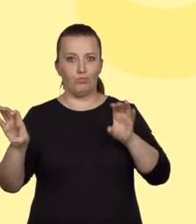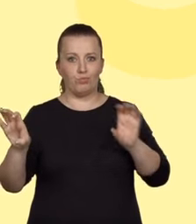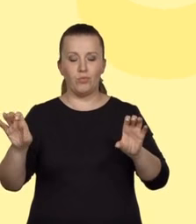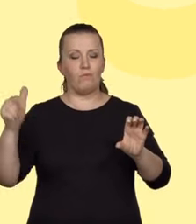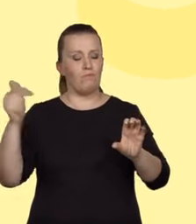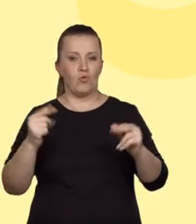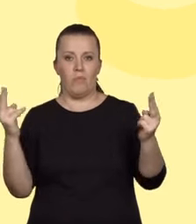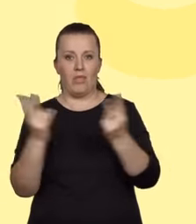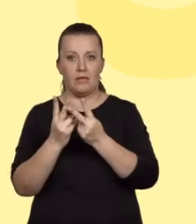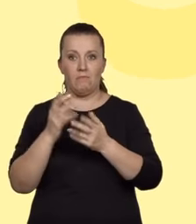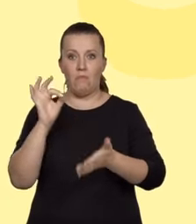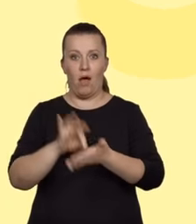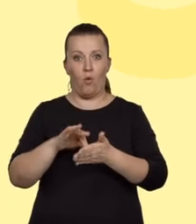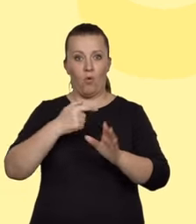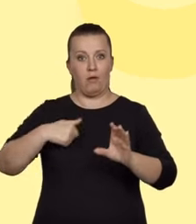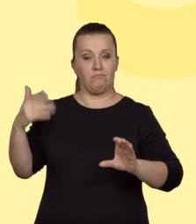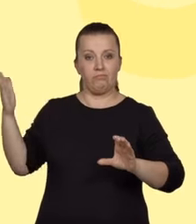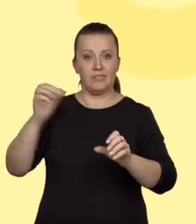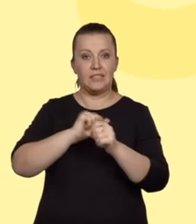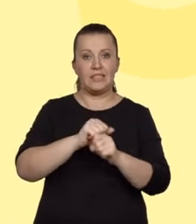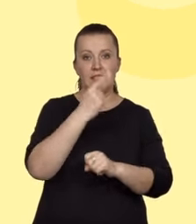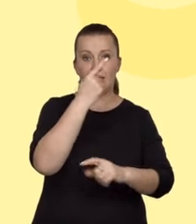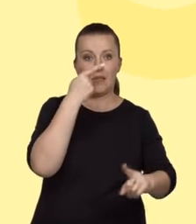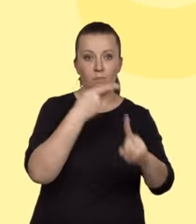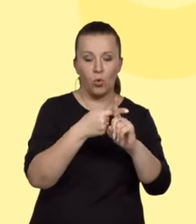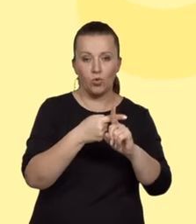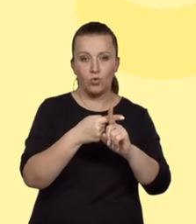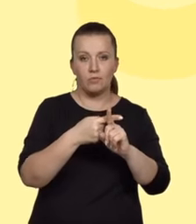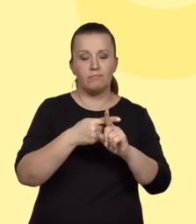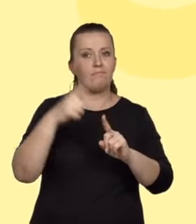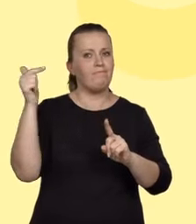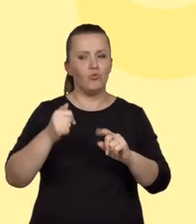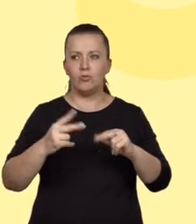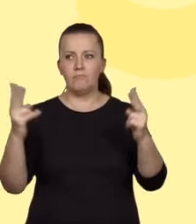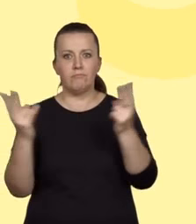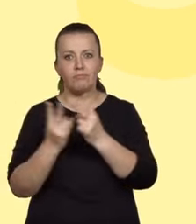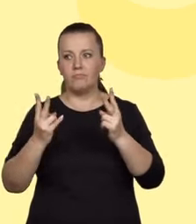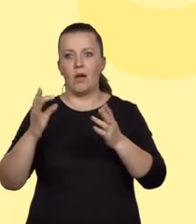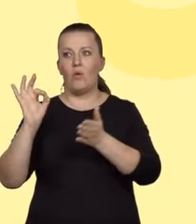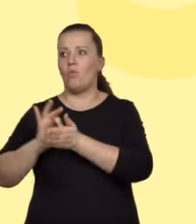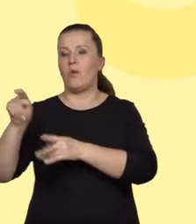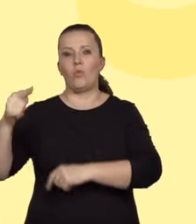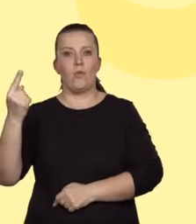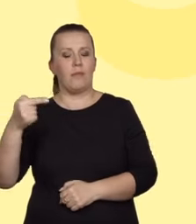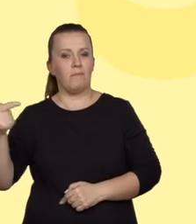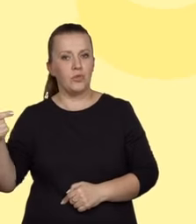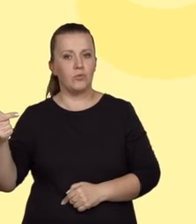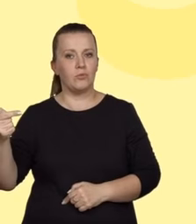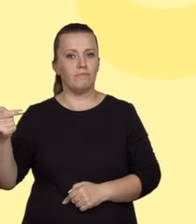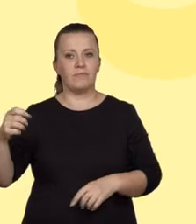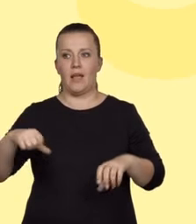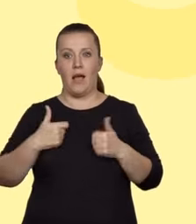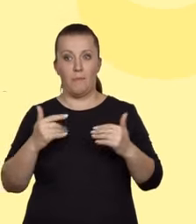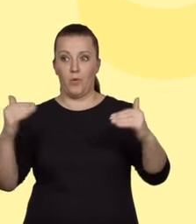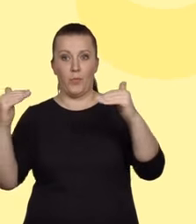musi być identyczny jak sumaryczny ładunek po stronie produktów, który wynosi 1-. Aby warunek ten był